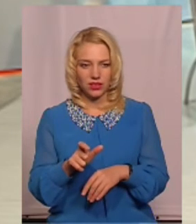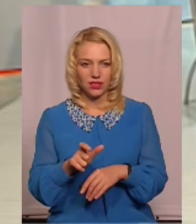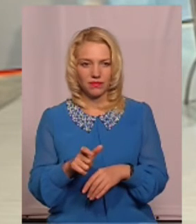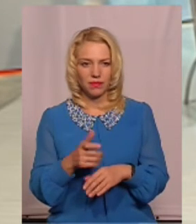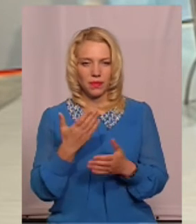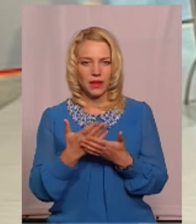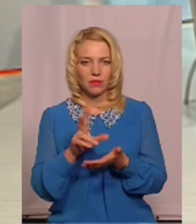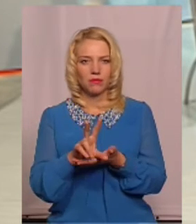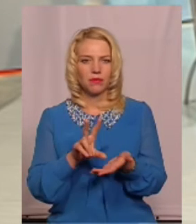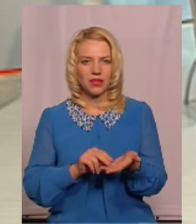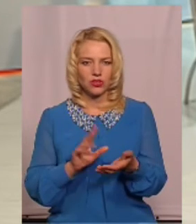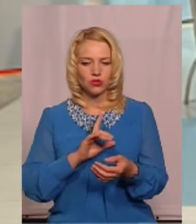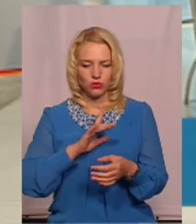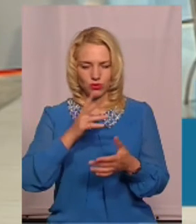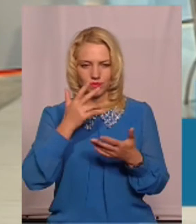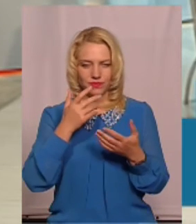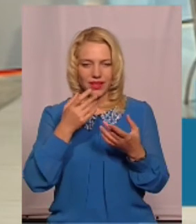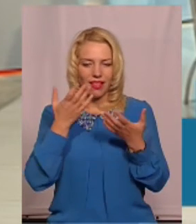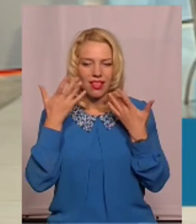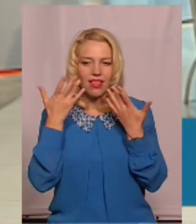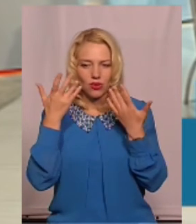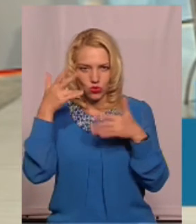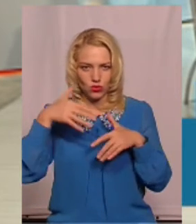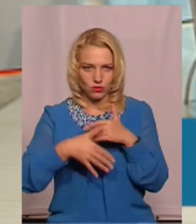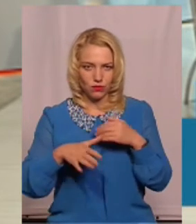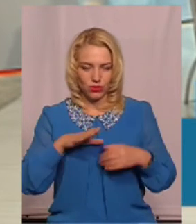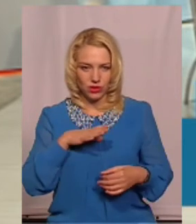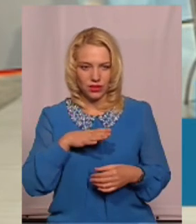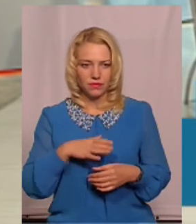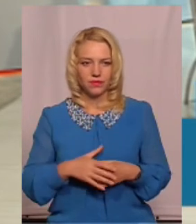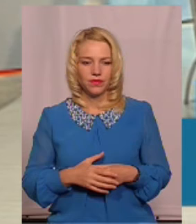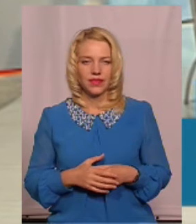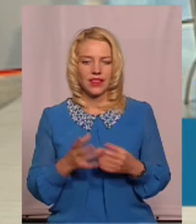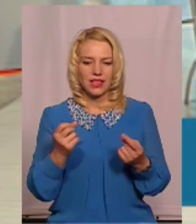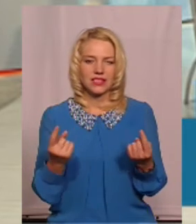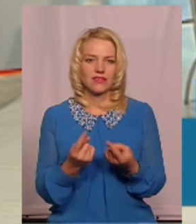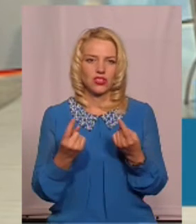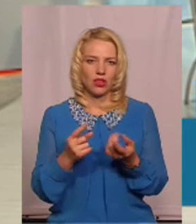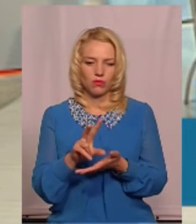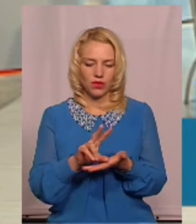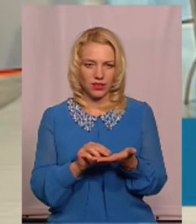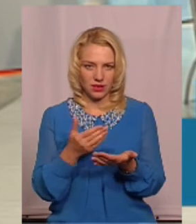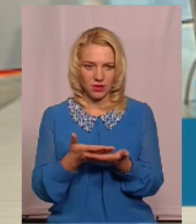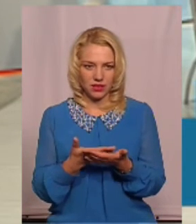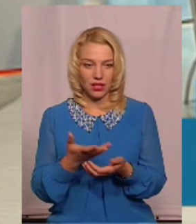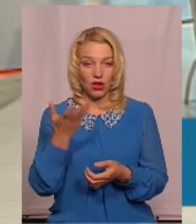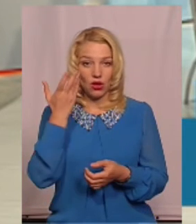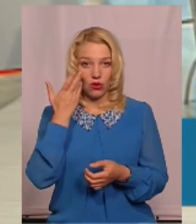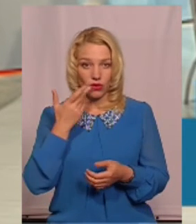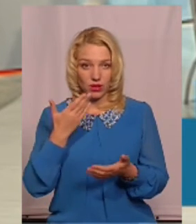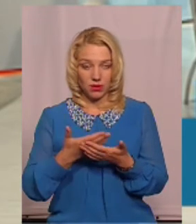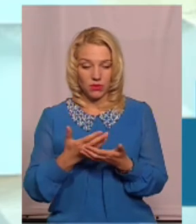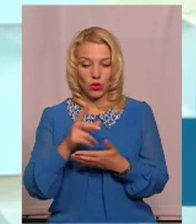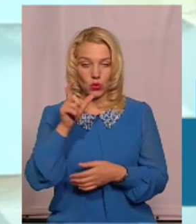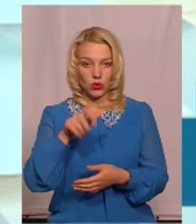наведу просто приклад, що було доступніше навіть для наших телеглядачів і зрозуміло ще на такому звичайному простому прикладі. Коли, припустимо,